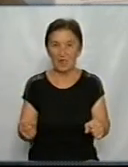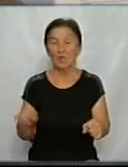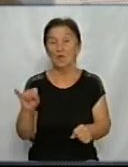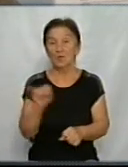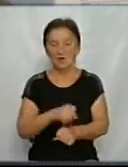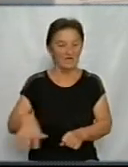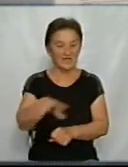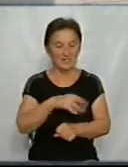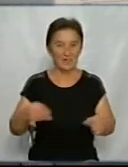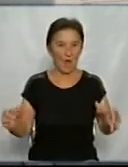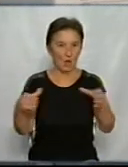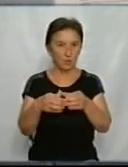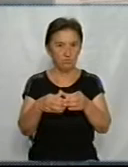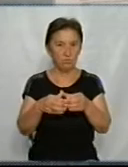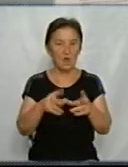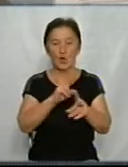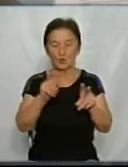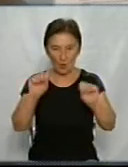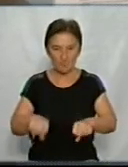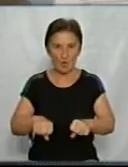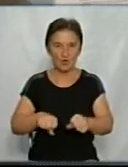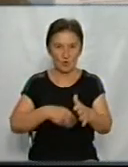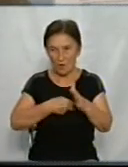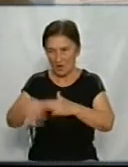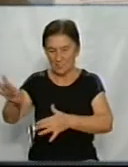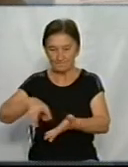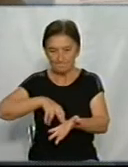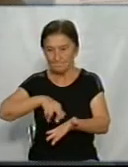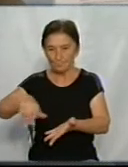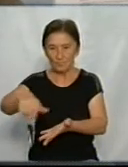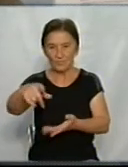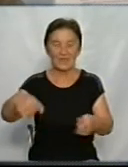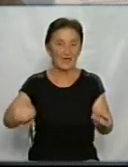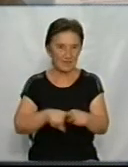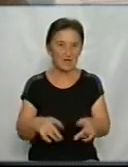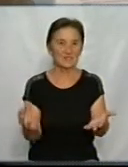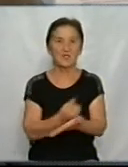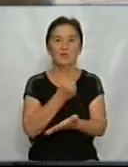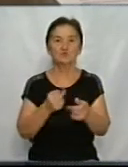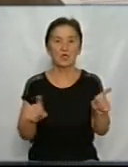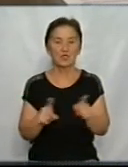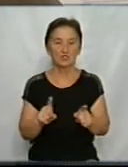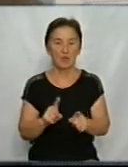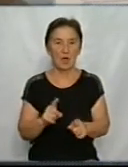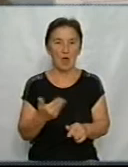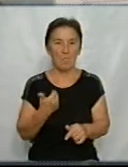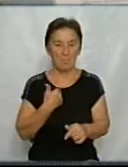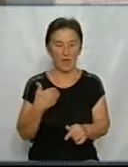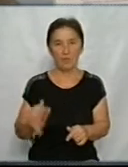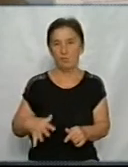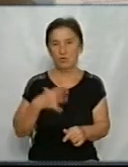Вся група вийшла. Хто міг йти. Так склалося, що ми було далеко від